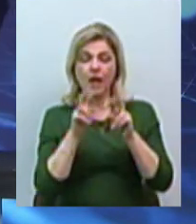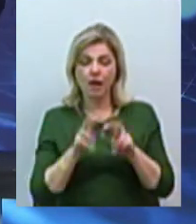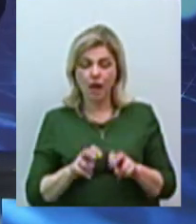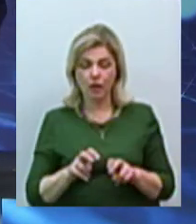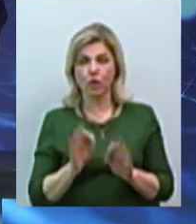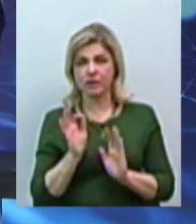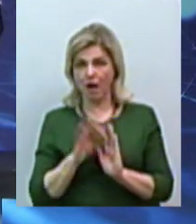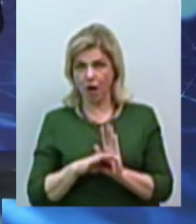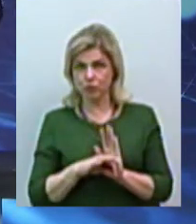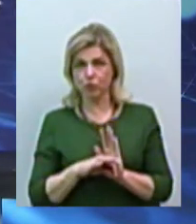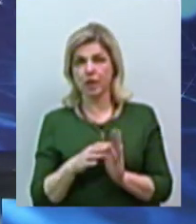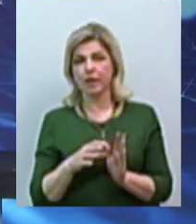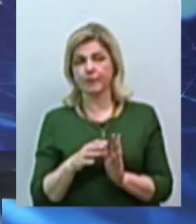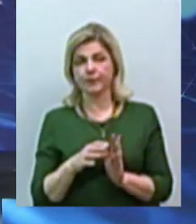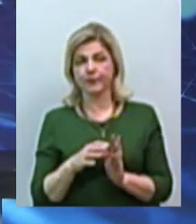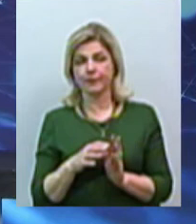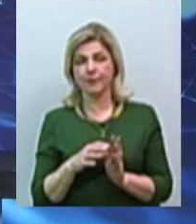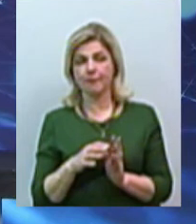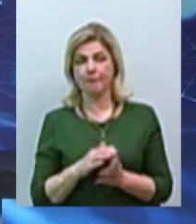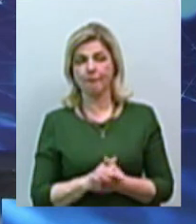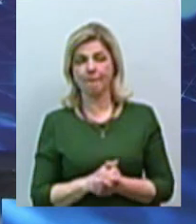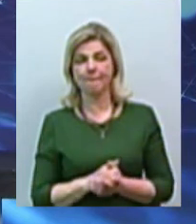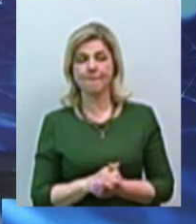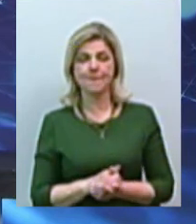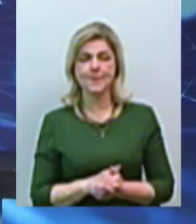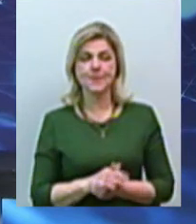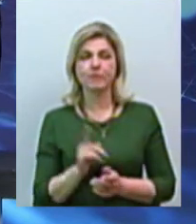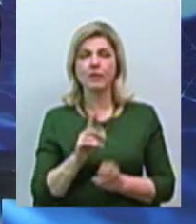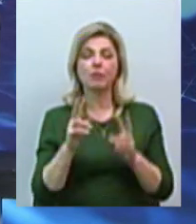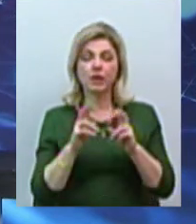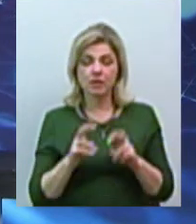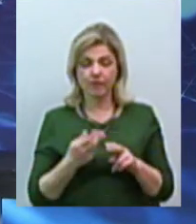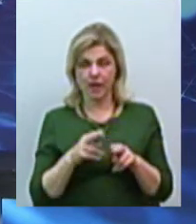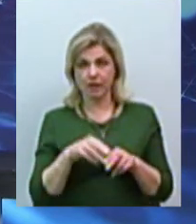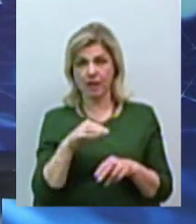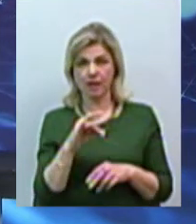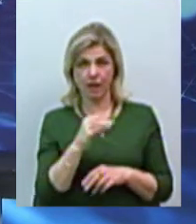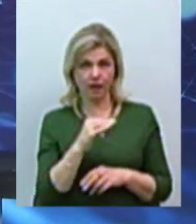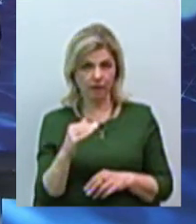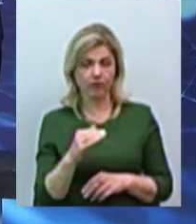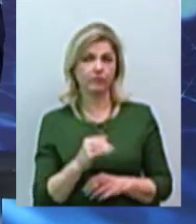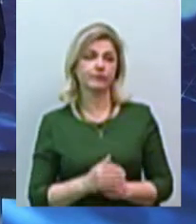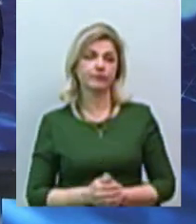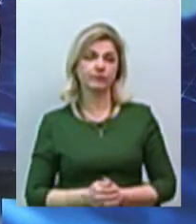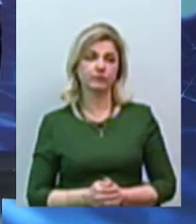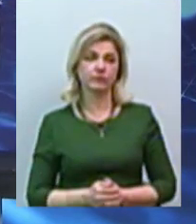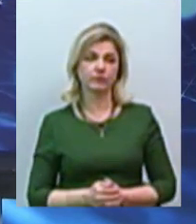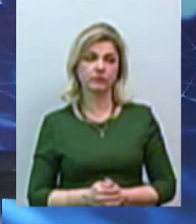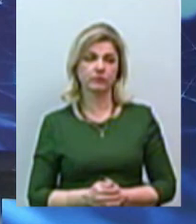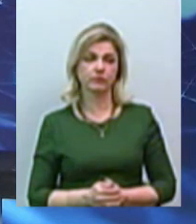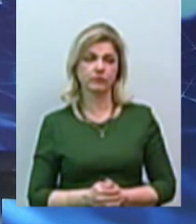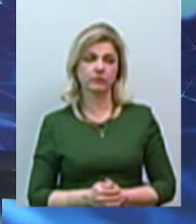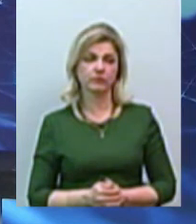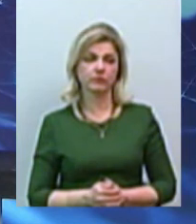зразу звідти туди, щоб переглянути цей тариф. Ну, теоретично. Але ж, про всяк